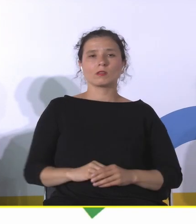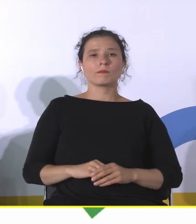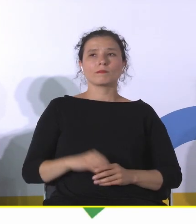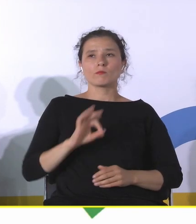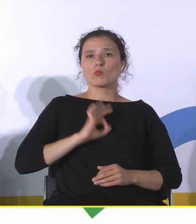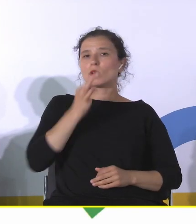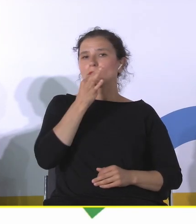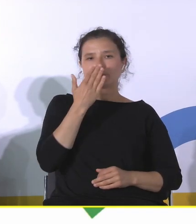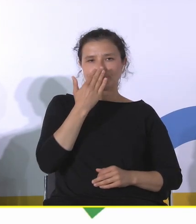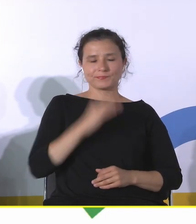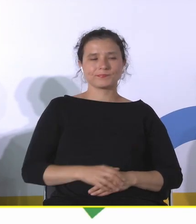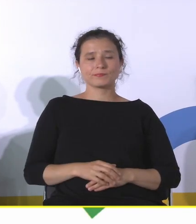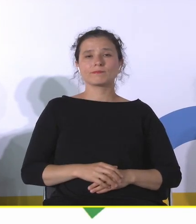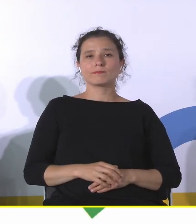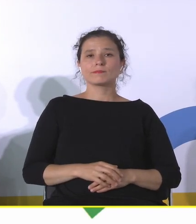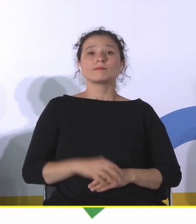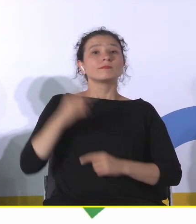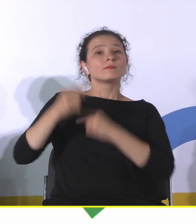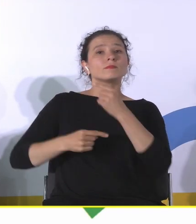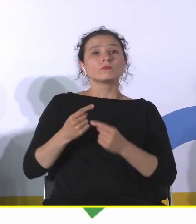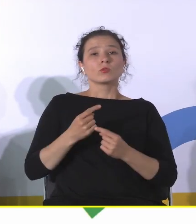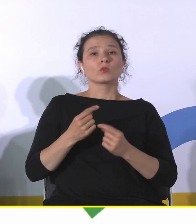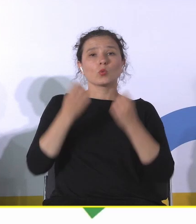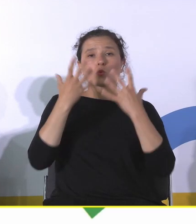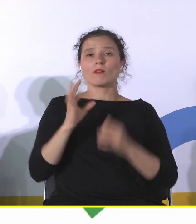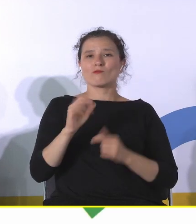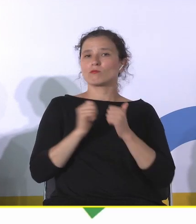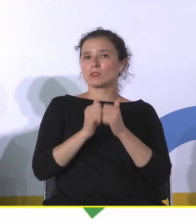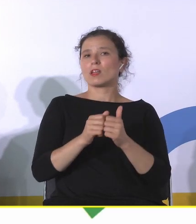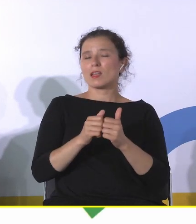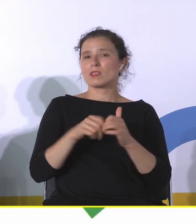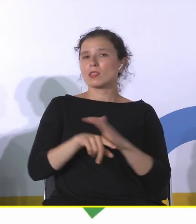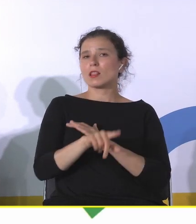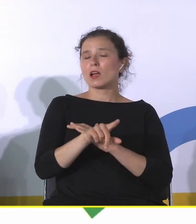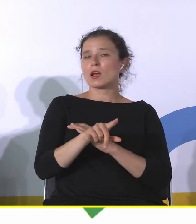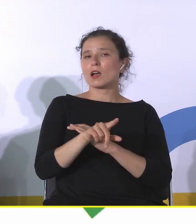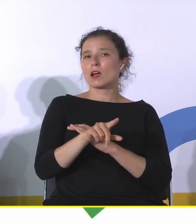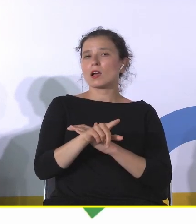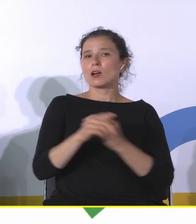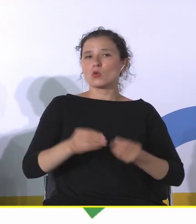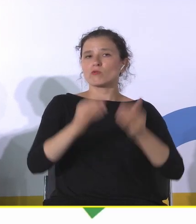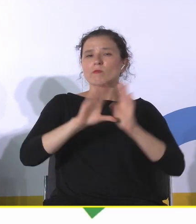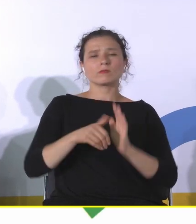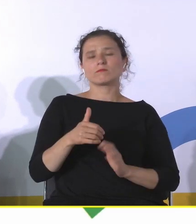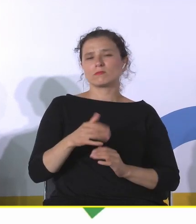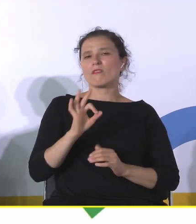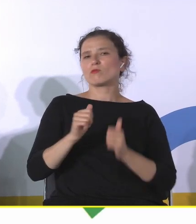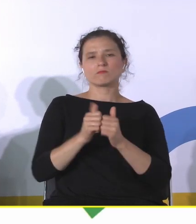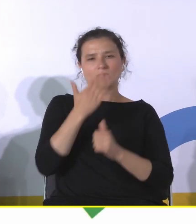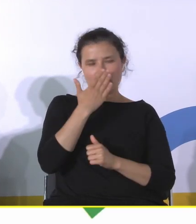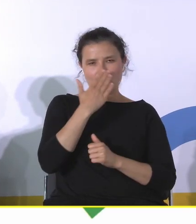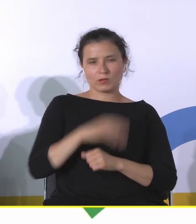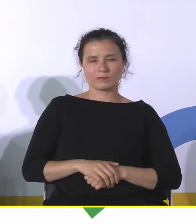jaką rolę dziedzictwo kulturowe odgrywa dla rozwoju miast? Szczególnie